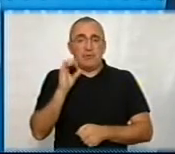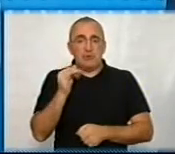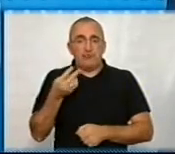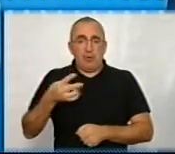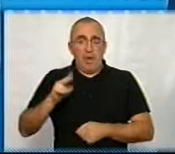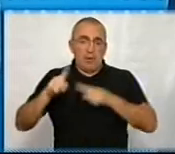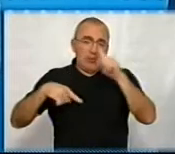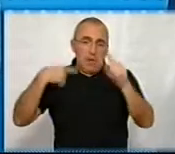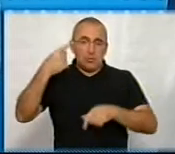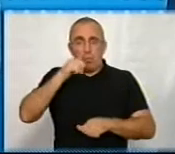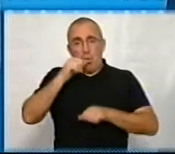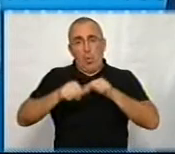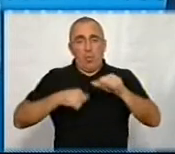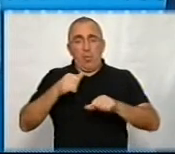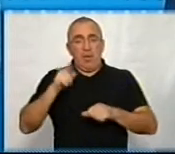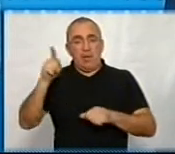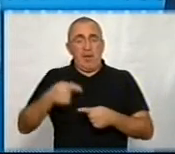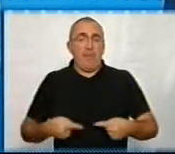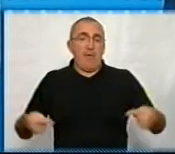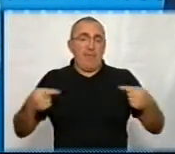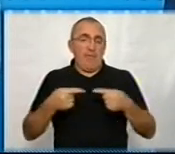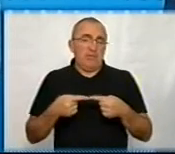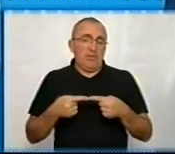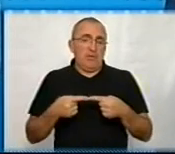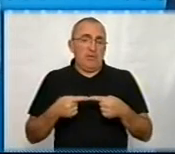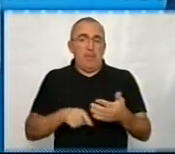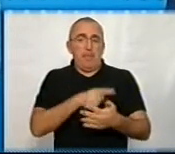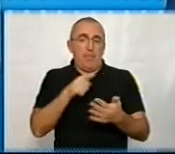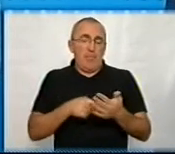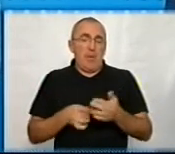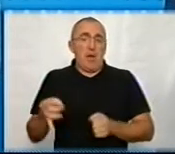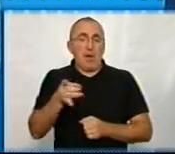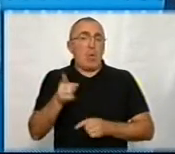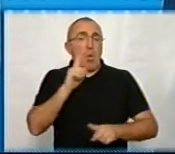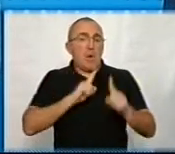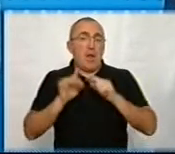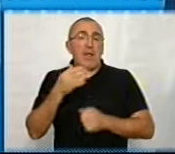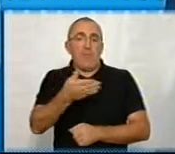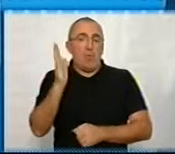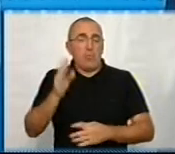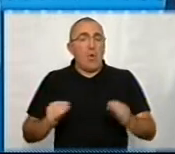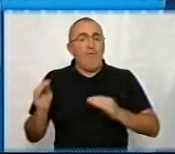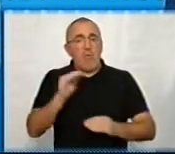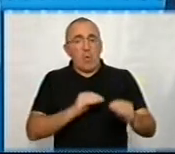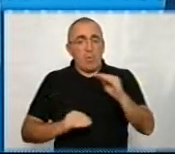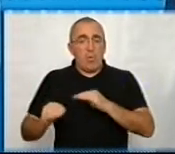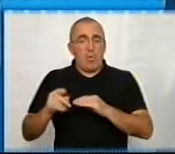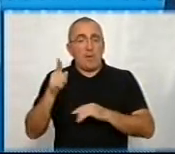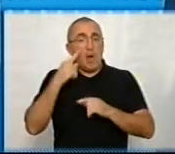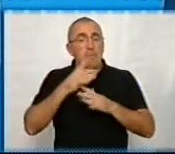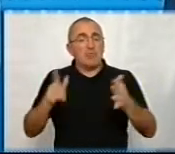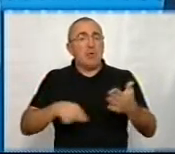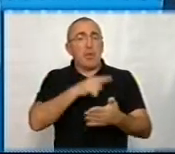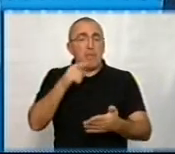наступного року. Тому там визначені ці питання от районних рад, як вони будуть формуватись, але там більше